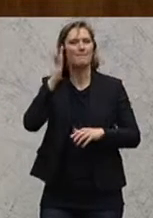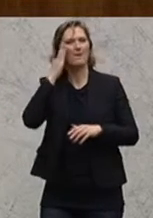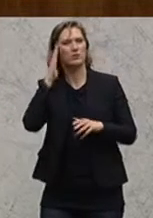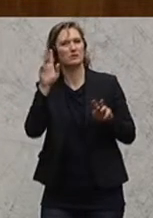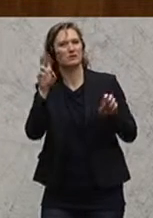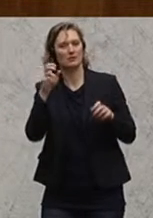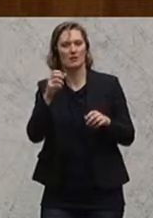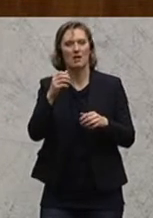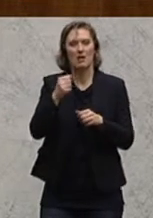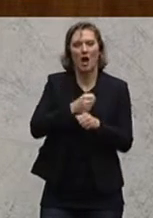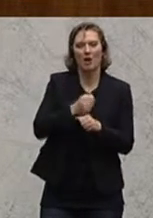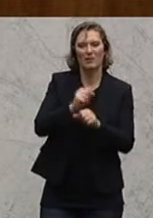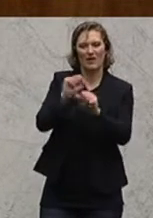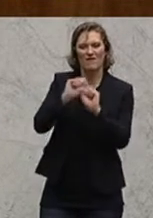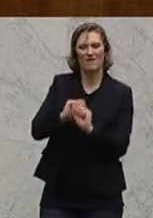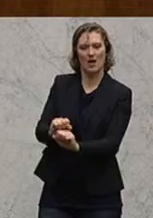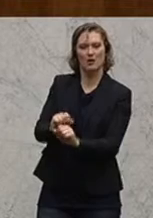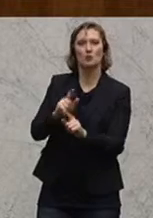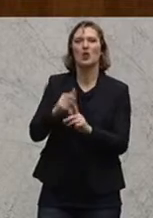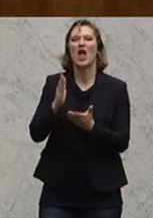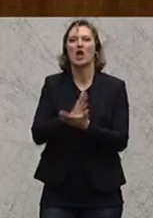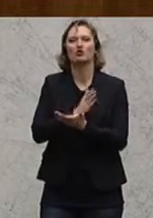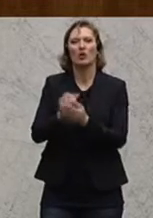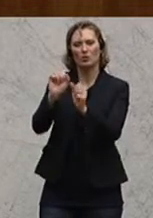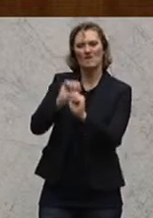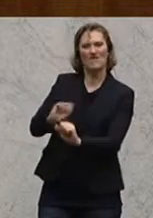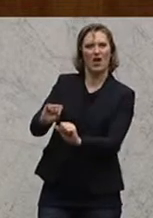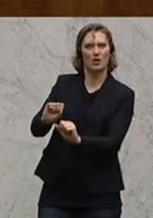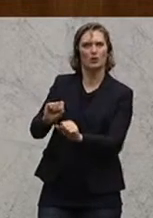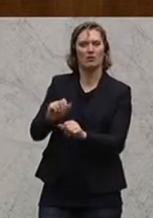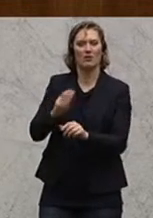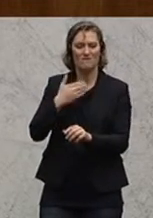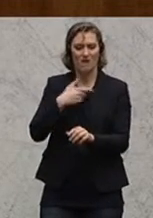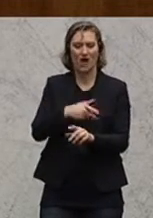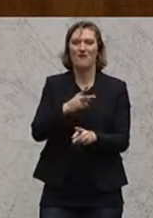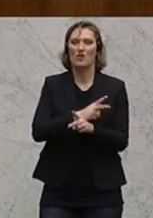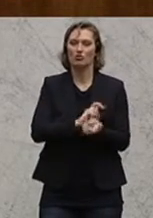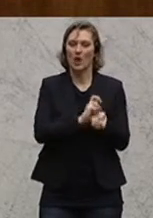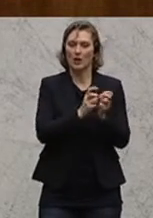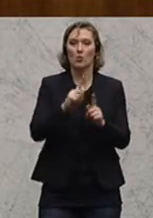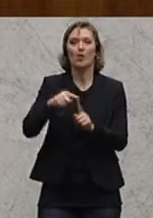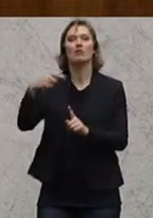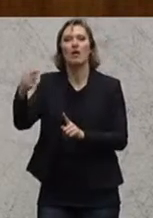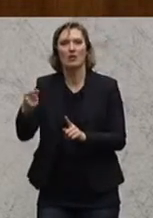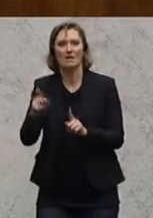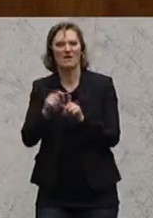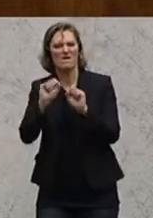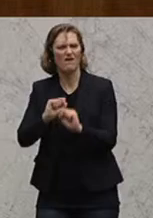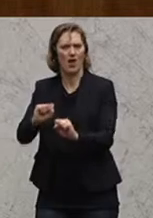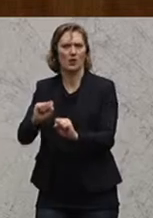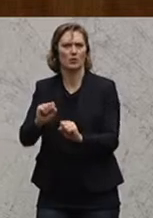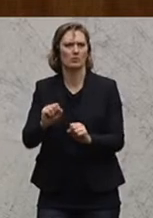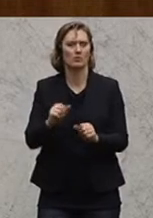Arbeitsverweigerung und Entscheidungsverweigerung dieser Bundesregierung nach der Verstaatlichung in den Folgejahren nach der Verstaatlichung